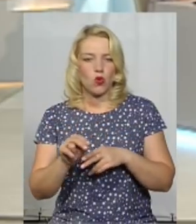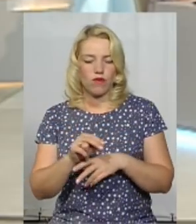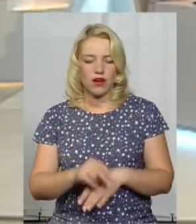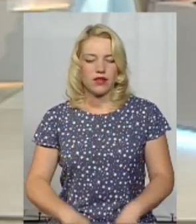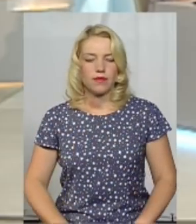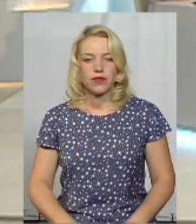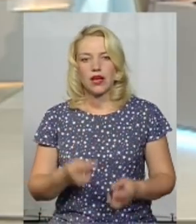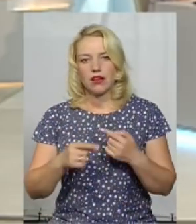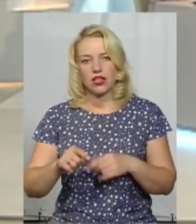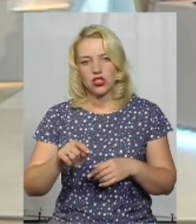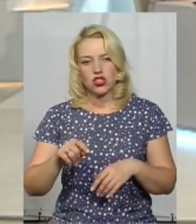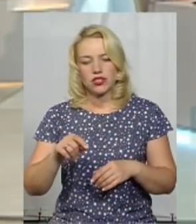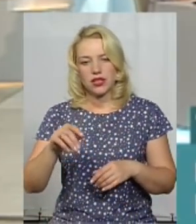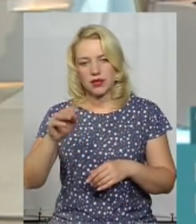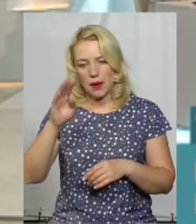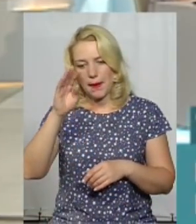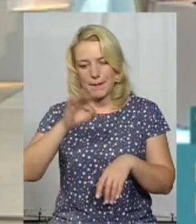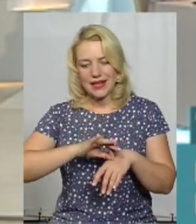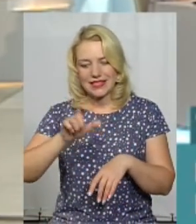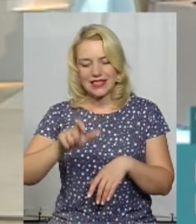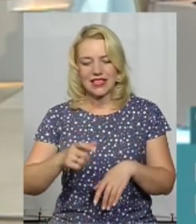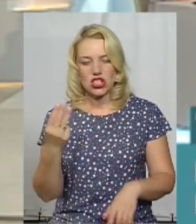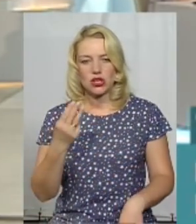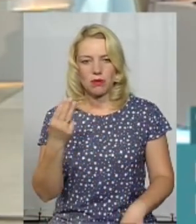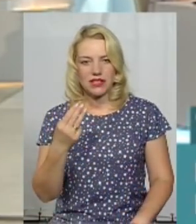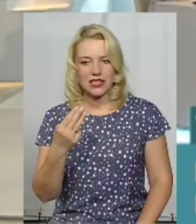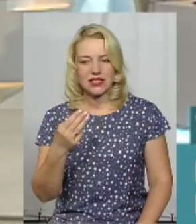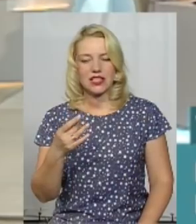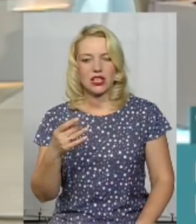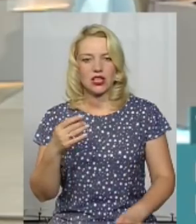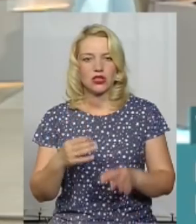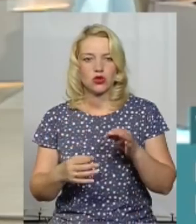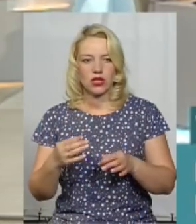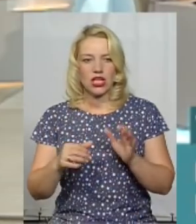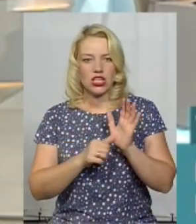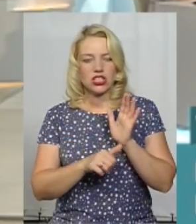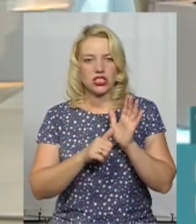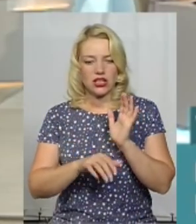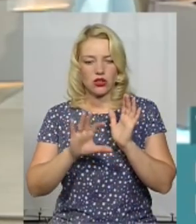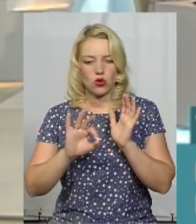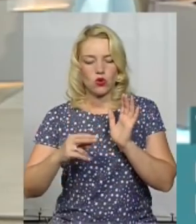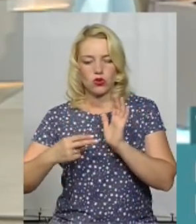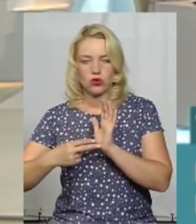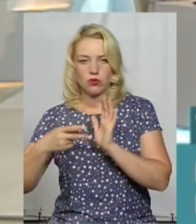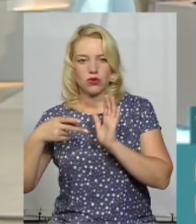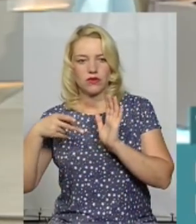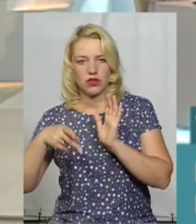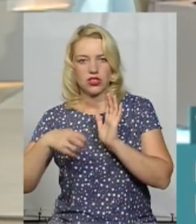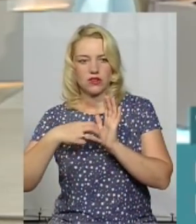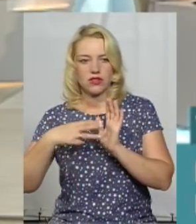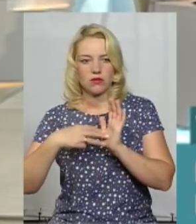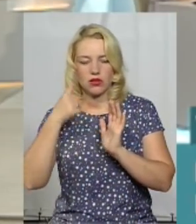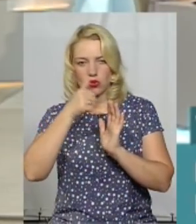Пацієнта Шепетівський міськрайонний суд Хмельницької області ще 10.07.2018